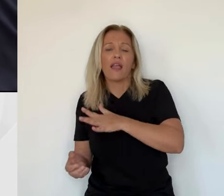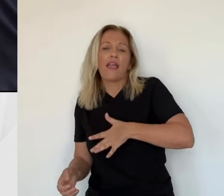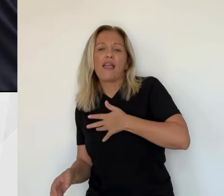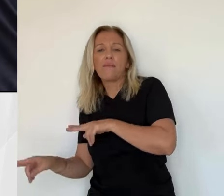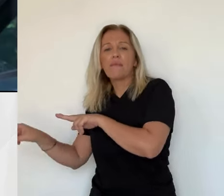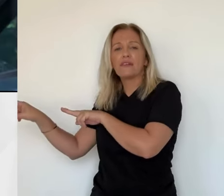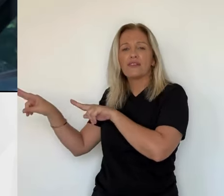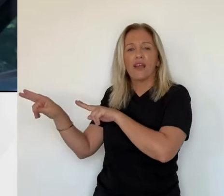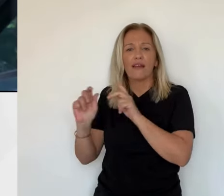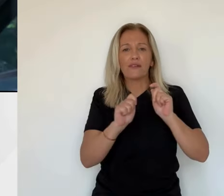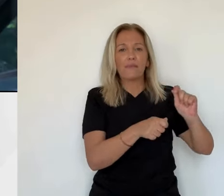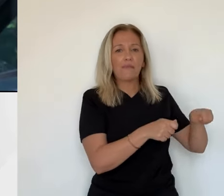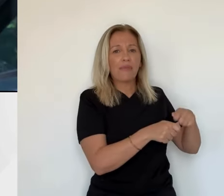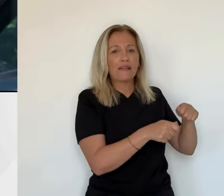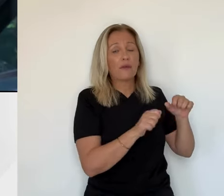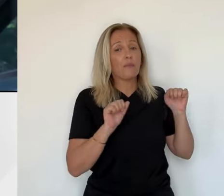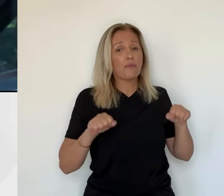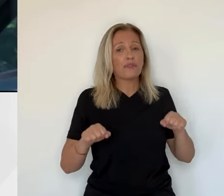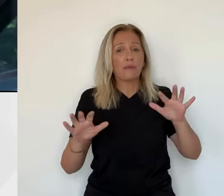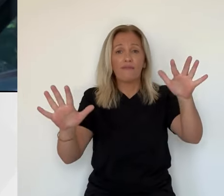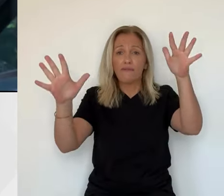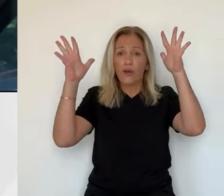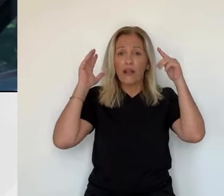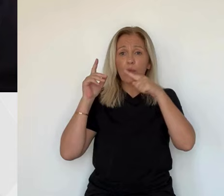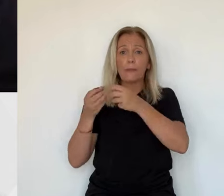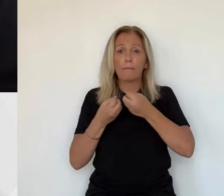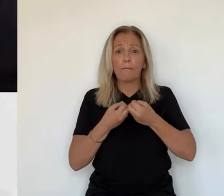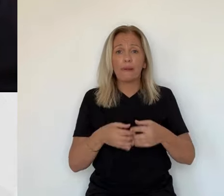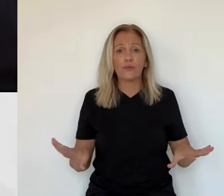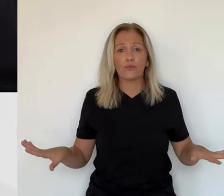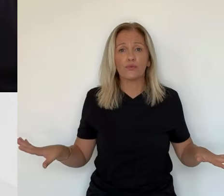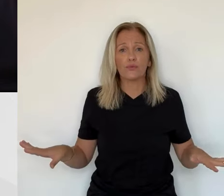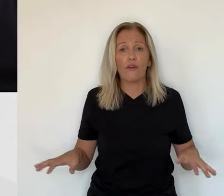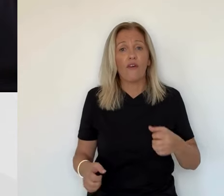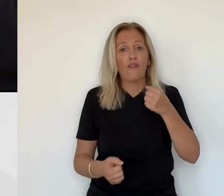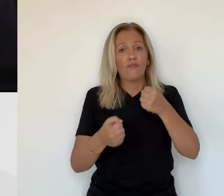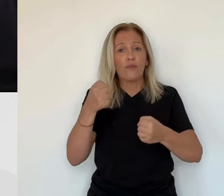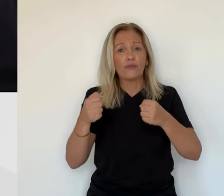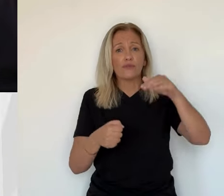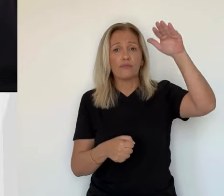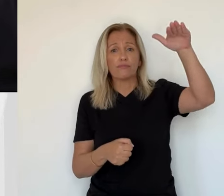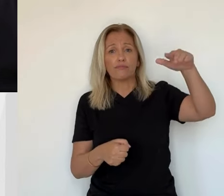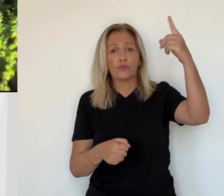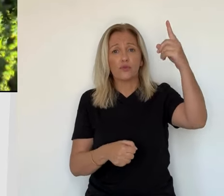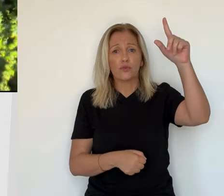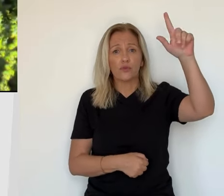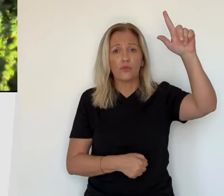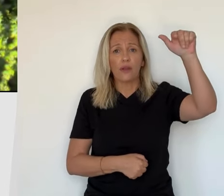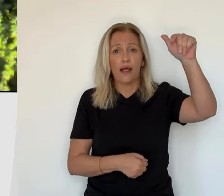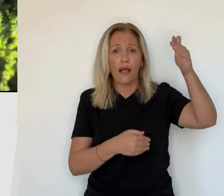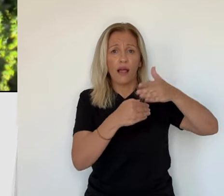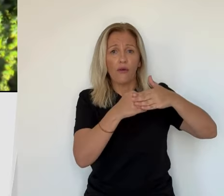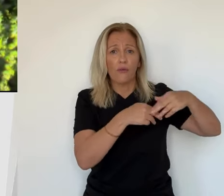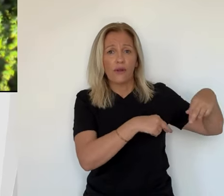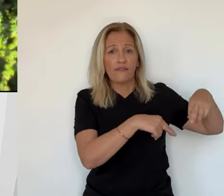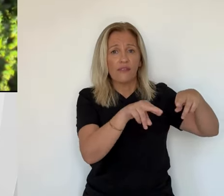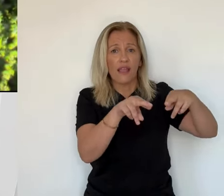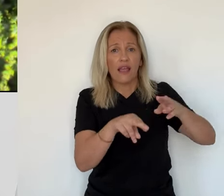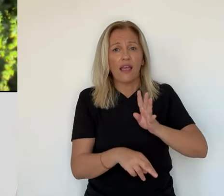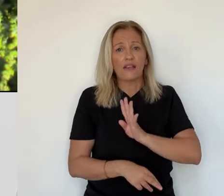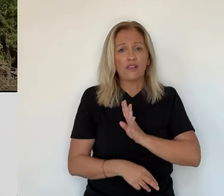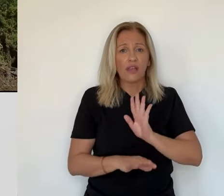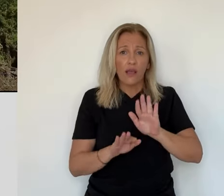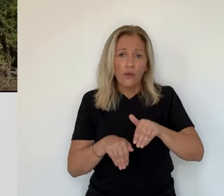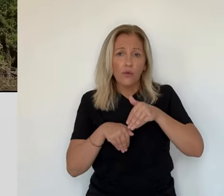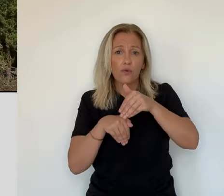sommes entretenus, il semble peu probable que cet homme d'une quarantaine d'années, amateur de chasse et de pêche, se soit perdu. Originaire de